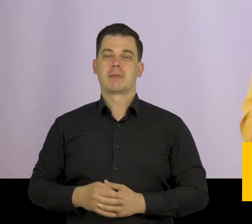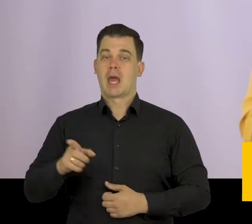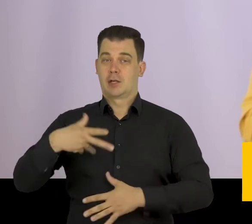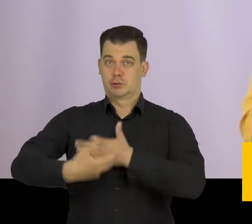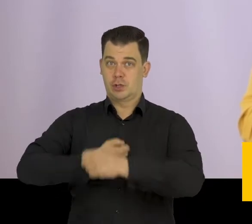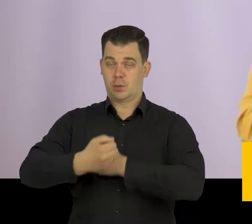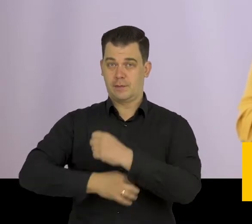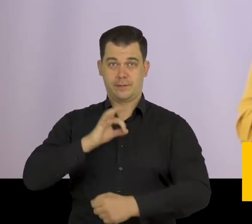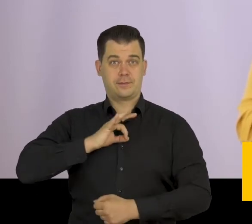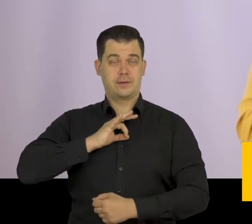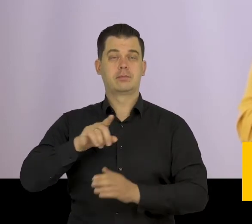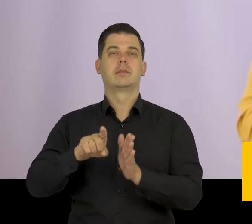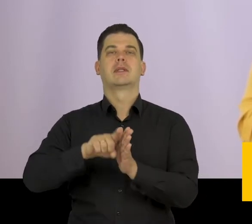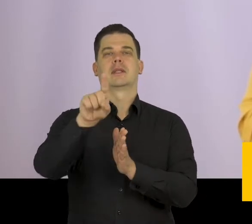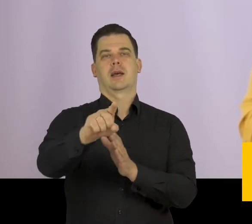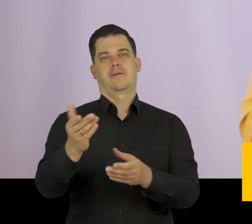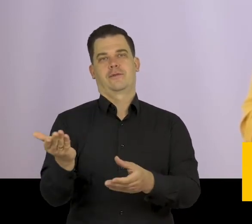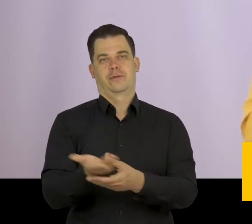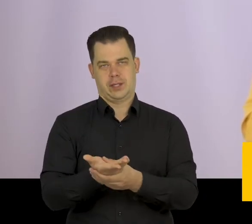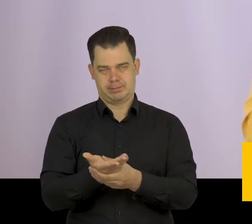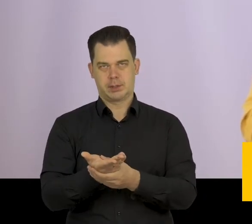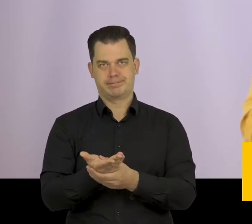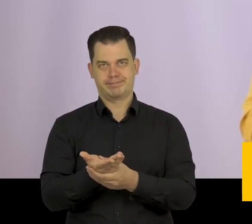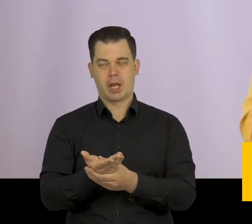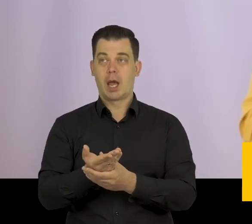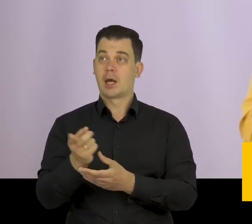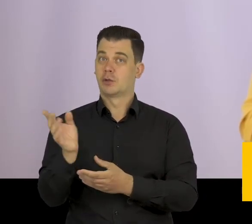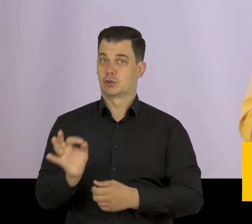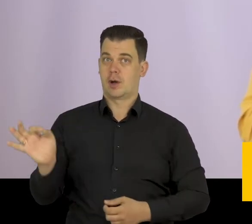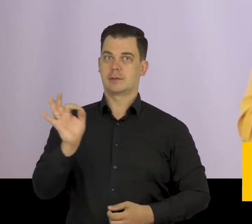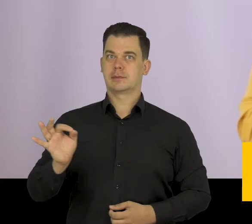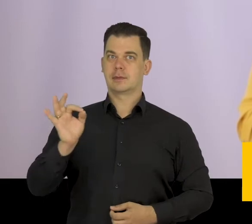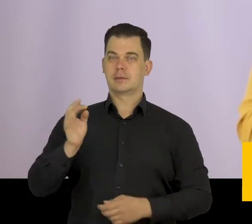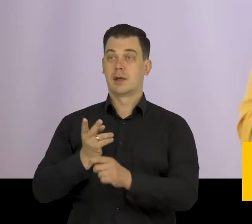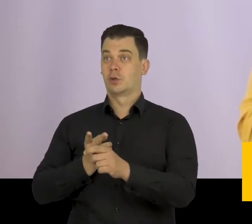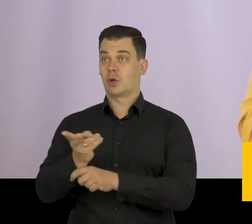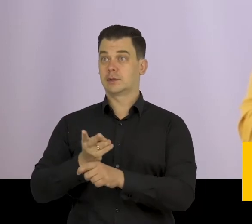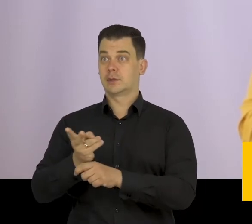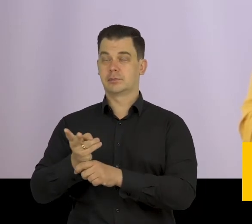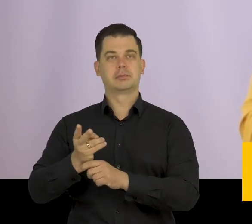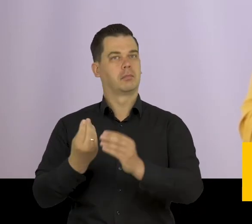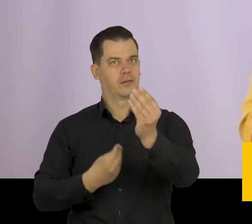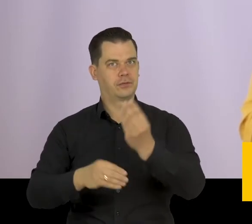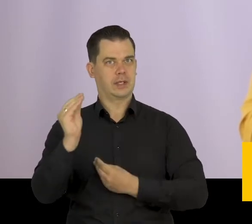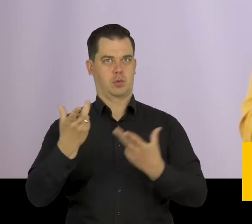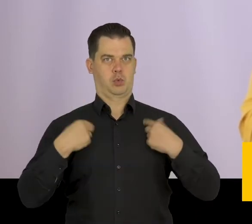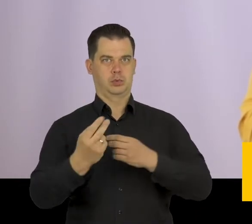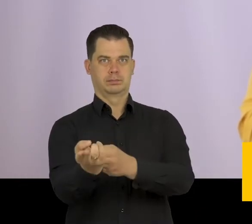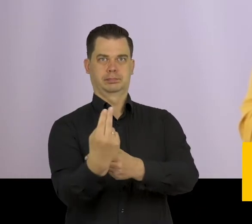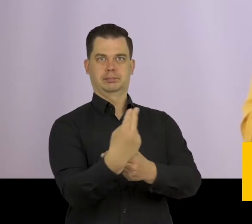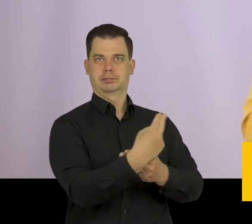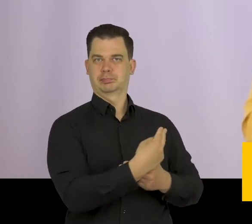Działania kierujemy również do przedsiębiorców, pokazując szanse, jakie daje dostępność w kontekście pozyskania